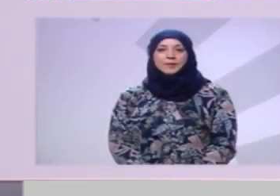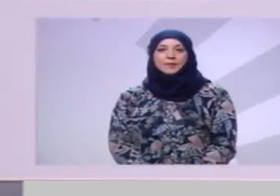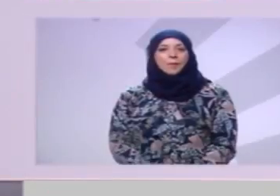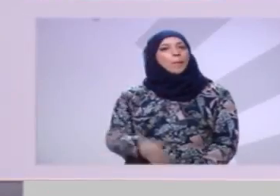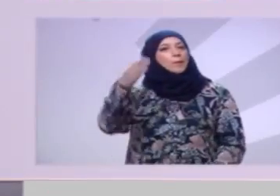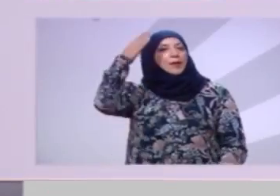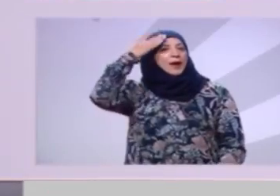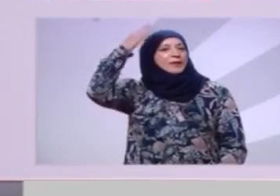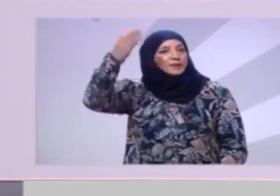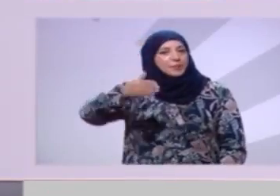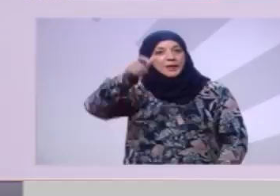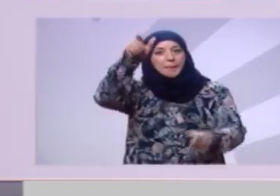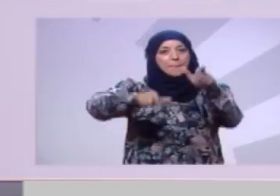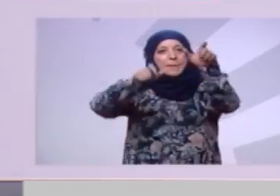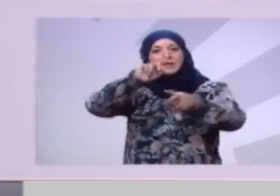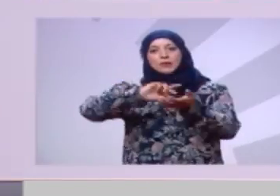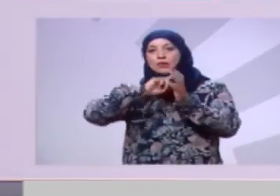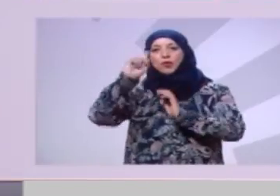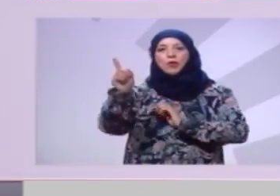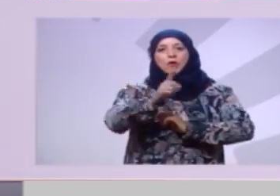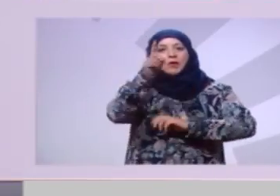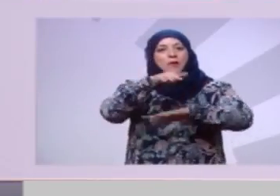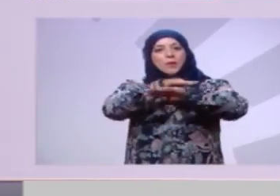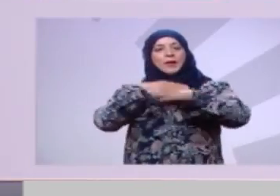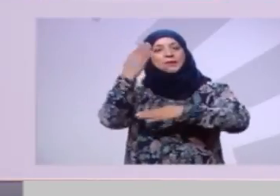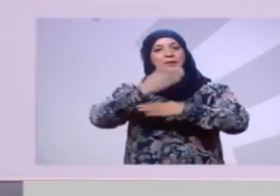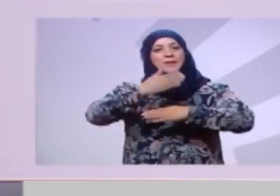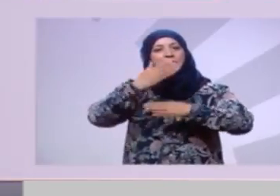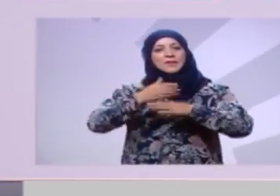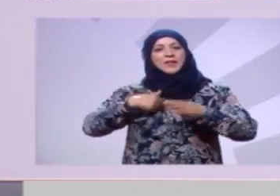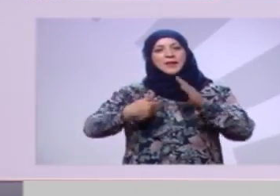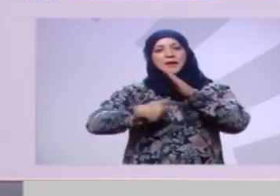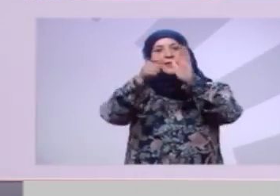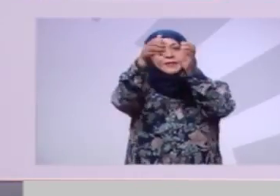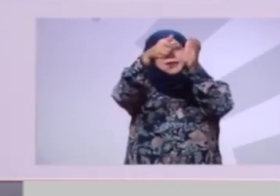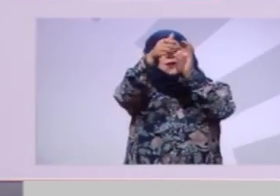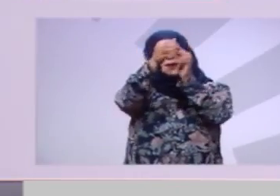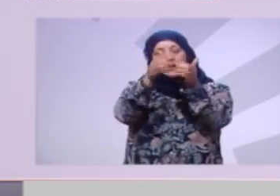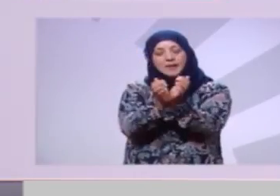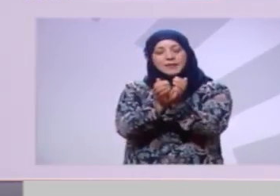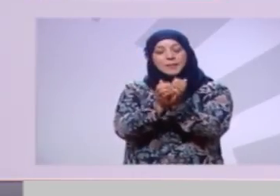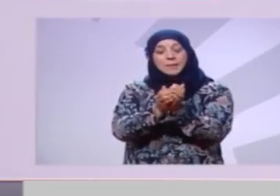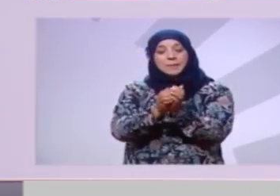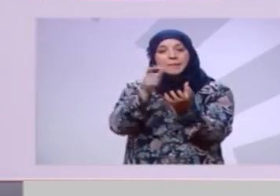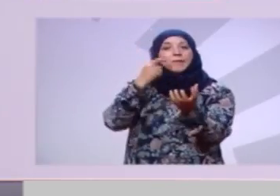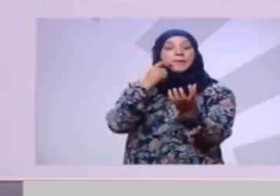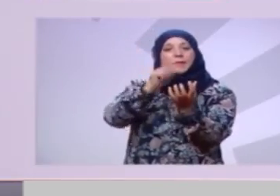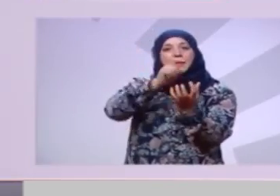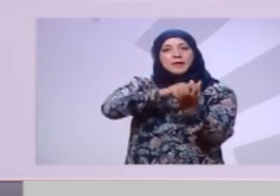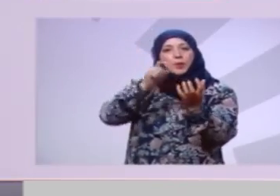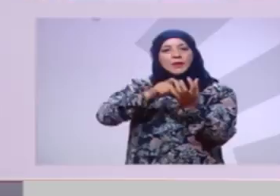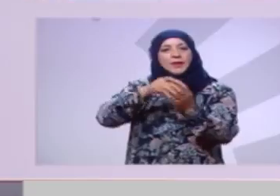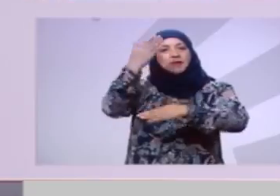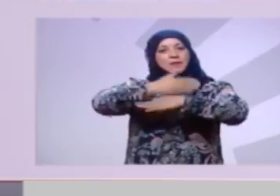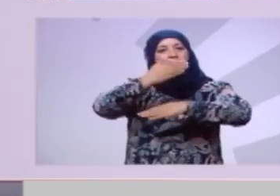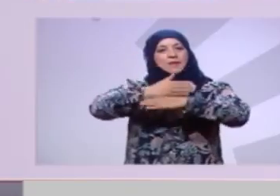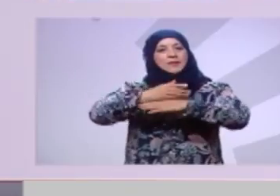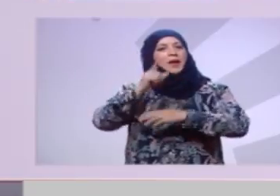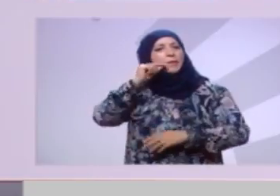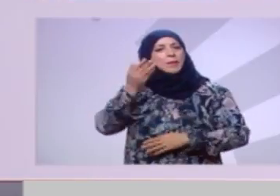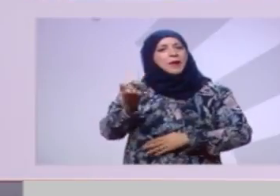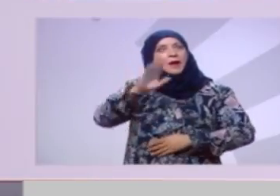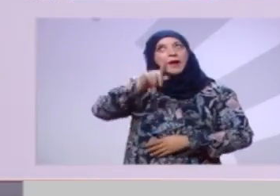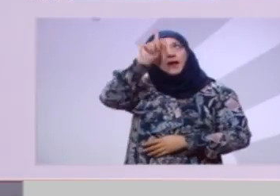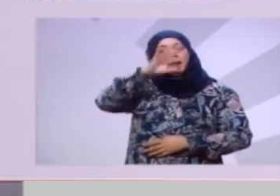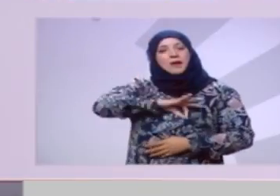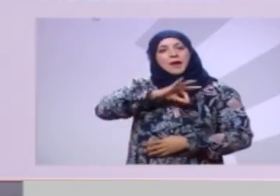عسلمتكم انا زياد رحال رئيس قيمة حزب بني وطني في قفساء رقم 36 باب الله يرحم الطهر بن حمد